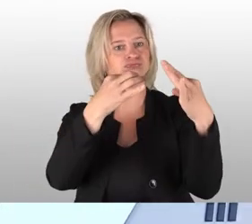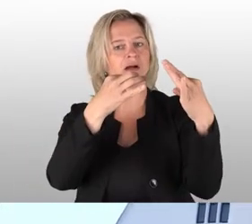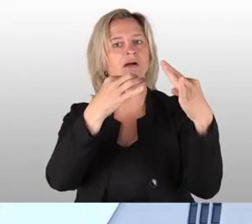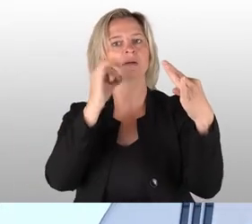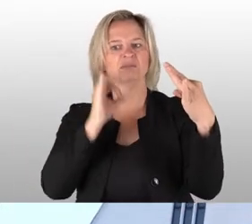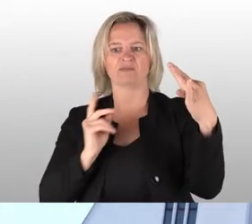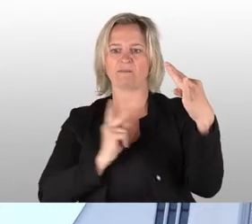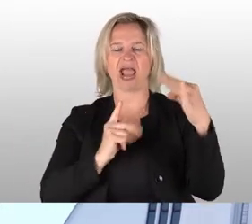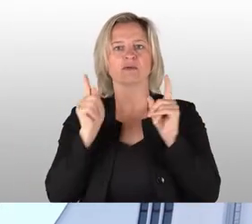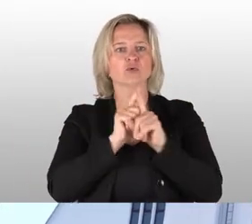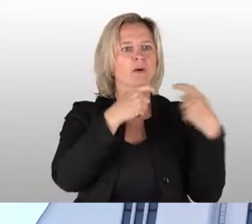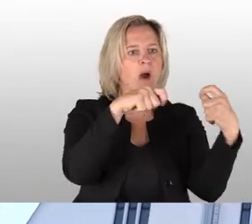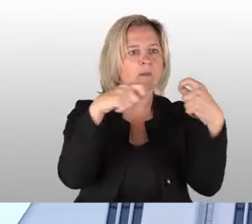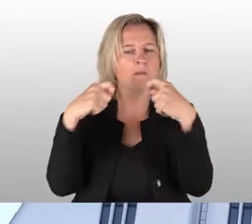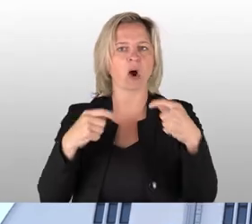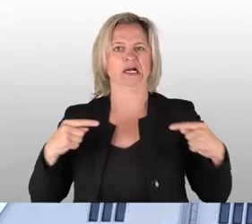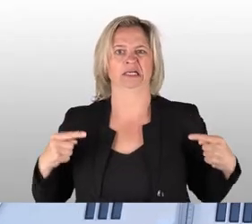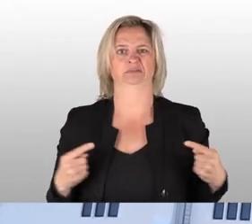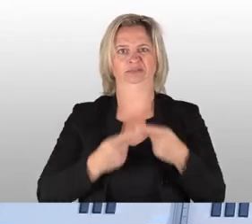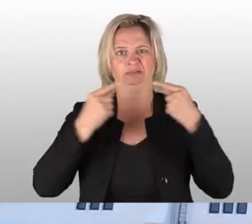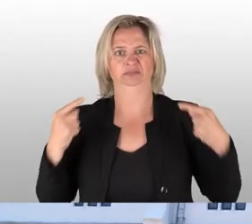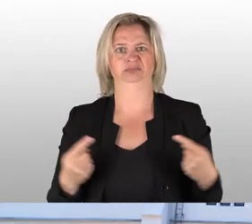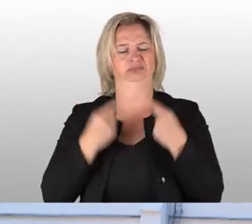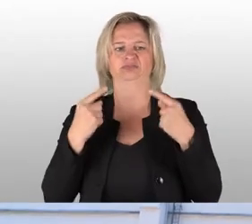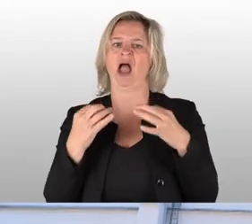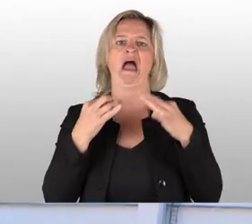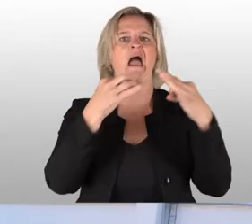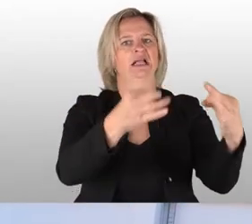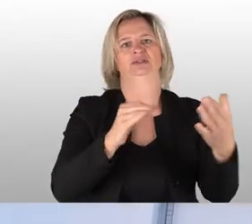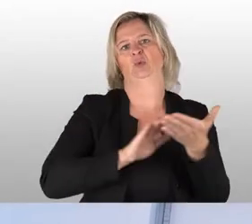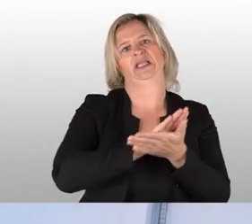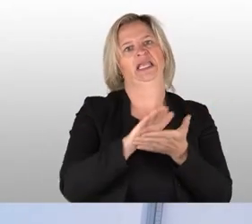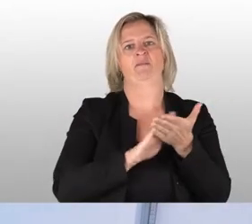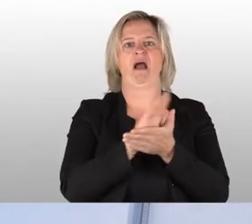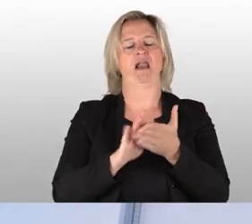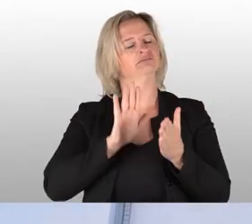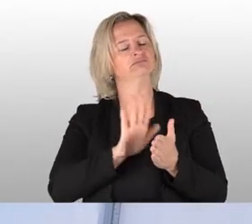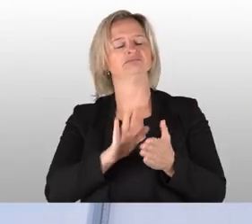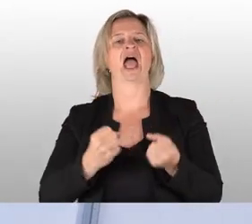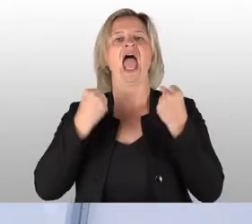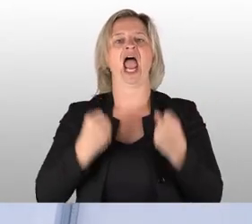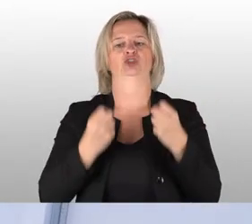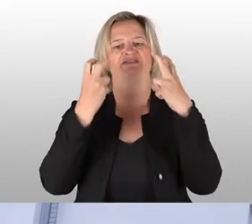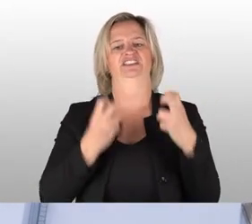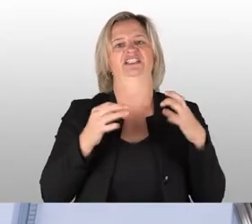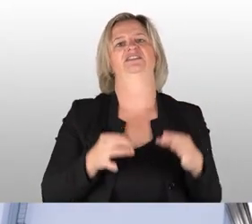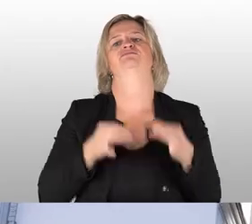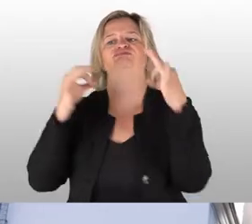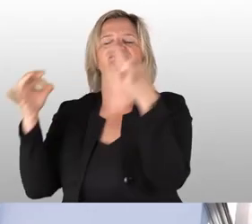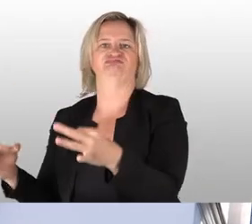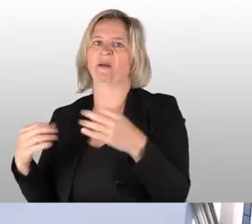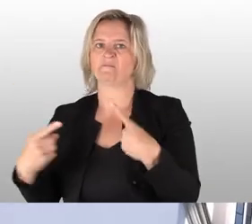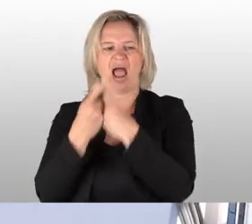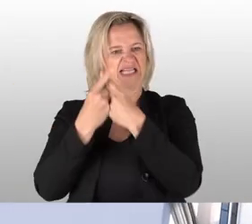Mitten in der Bauphase hatten sich die beiden Brüder verstritten. Sie haben den Herrschaftssitz verlegt und keiner kam nach Meißen zurück.